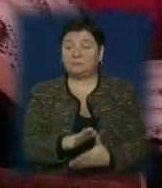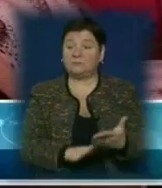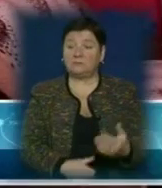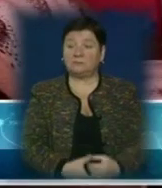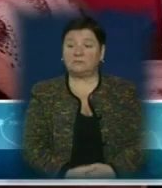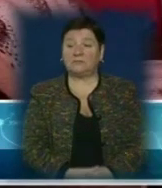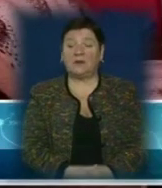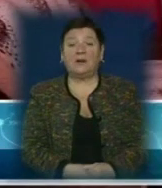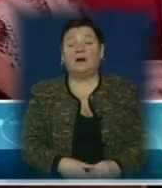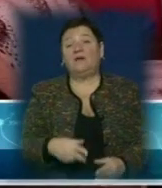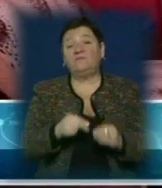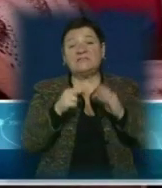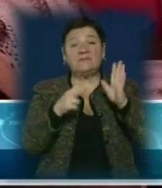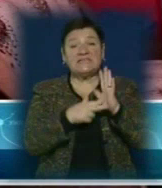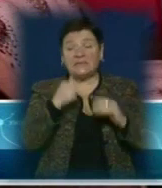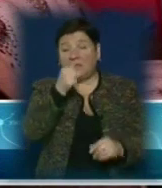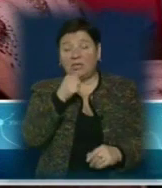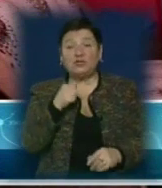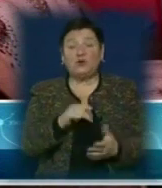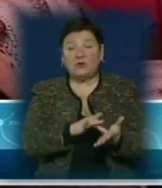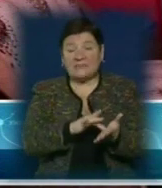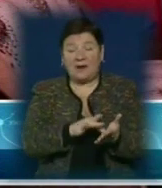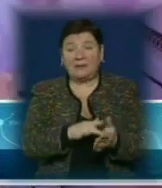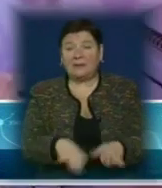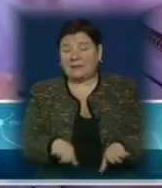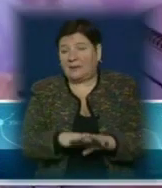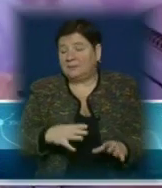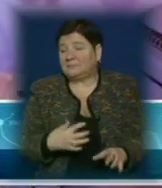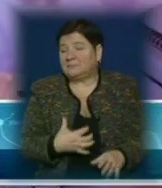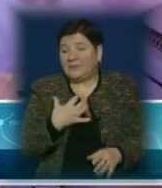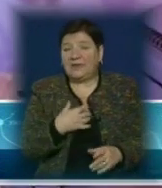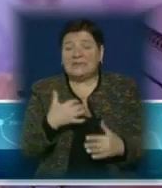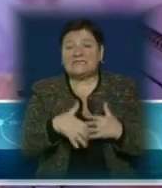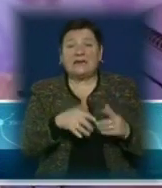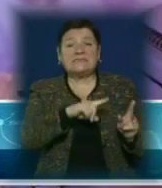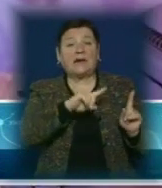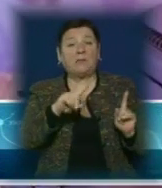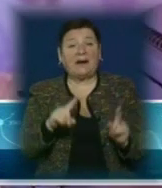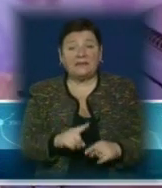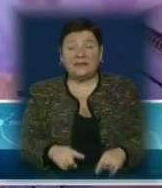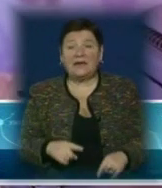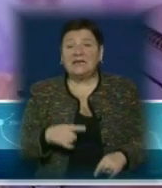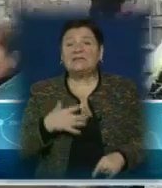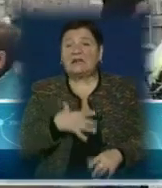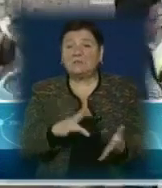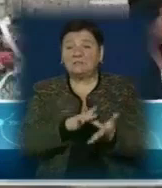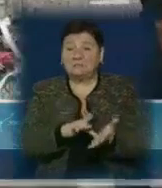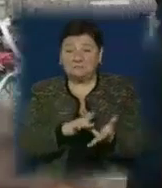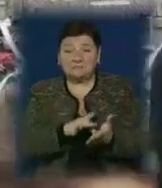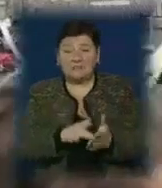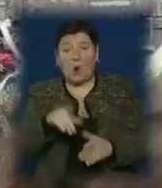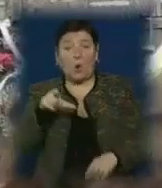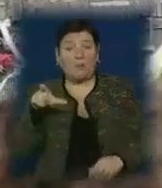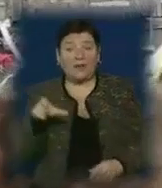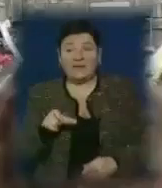Вбивство 18-річного Рома у Мукачеві викликало неабиякий резонанс серед закарпатців. Особливо обуреними залишилися представники ромської